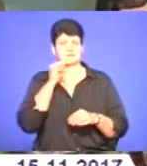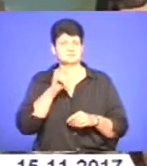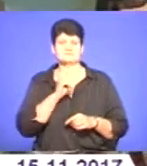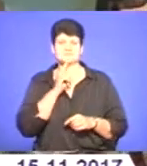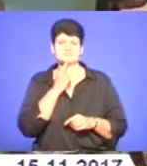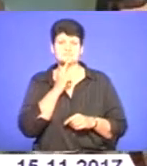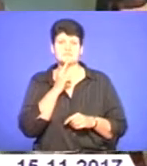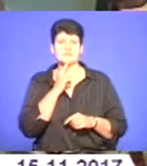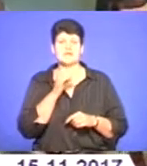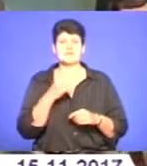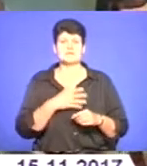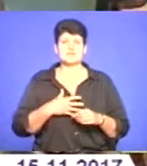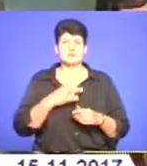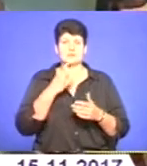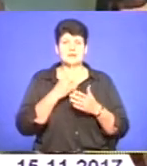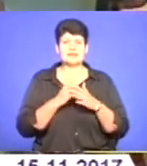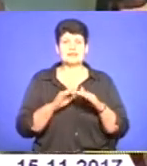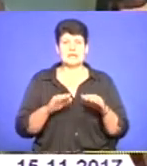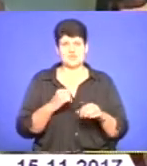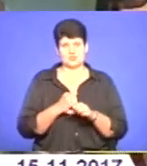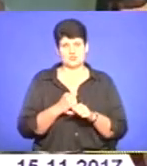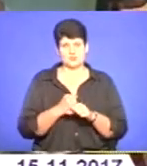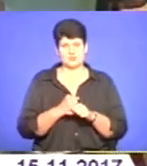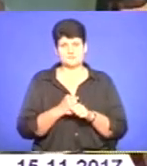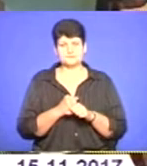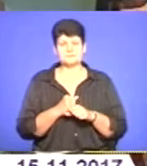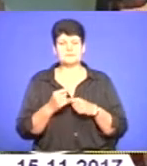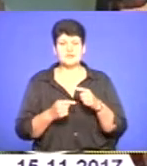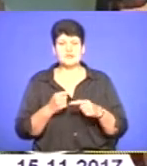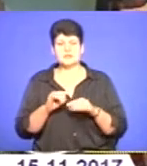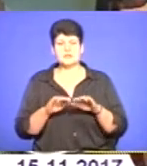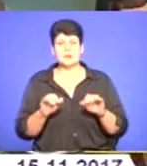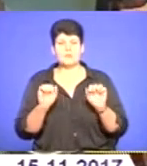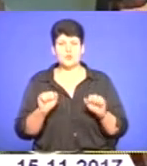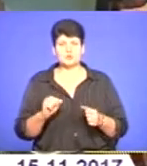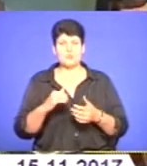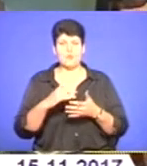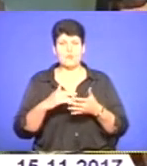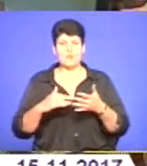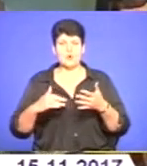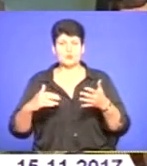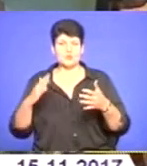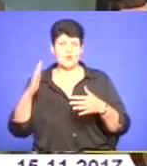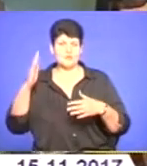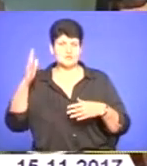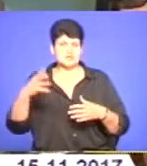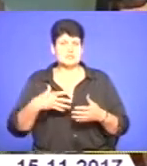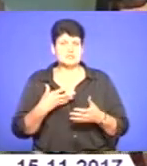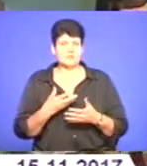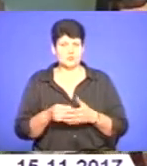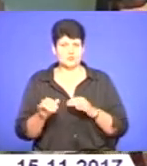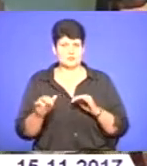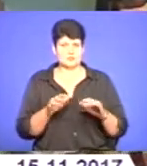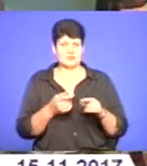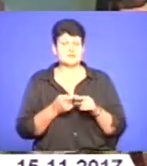дуже важливо показувати саме дитячі роботи, тому що через дітей ми можемо продовжити свою справу. Це